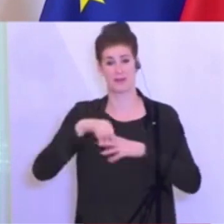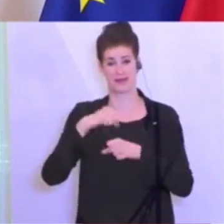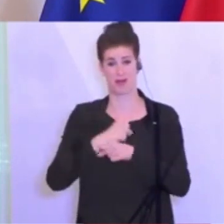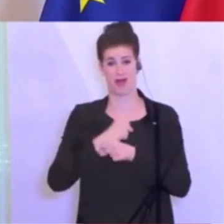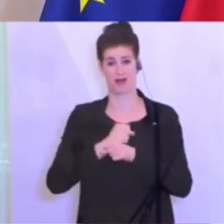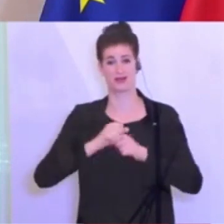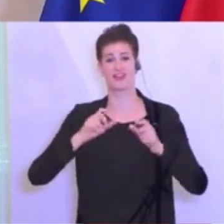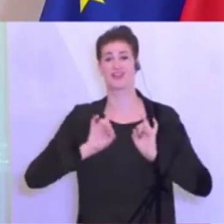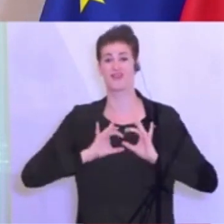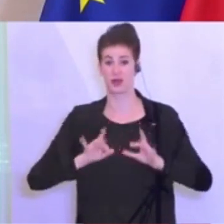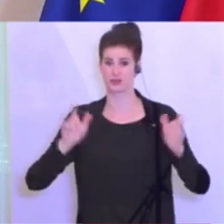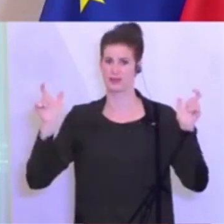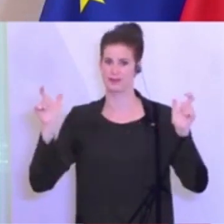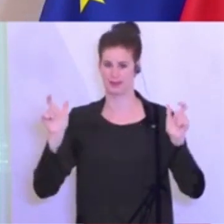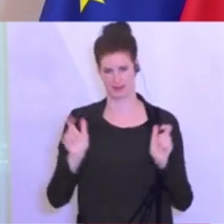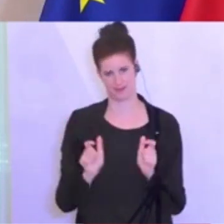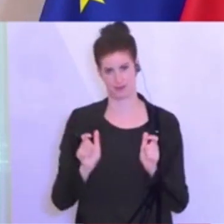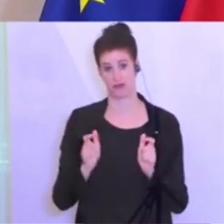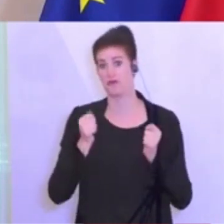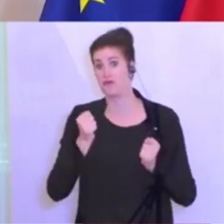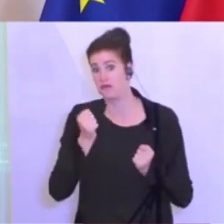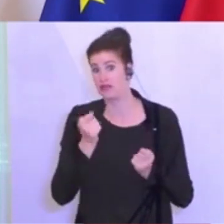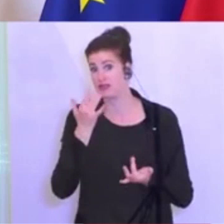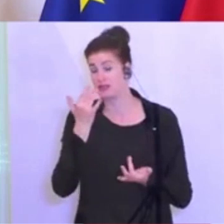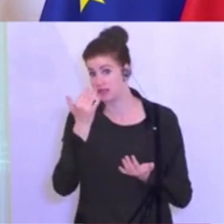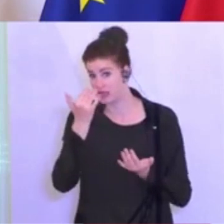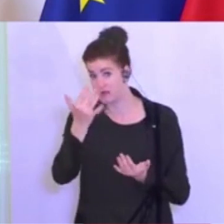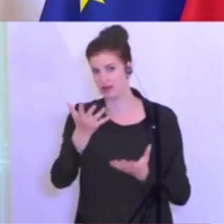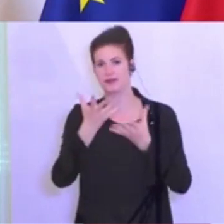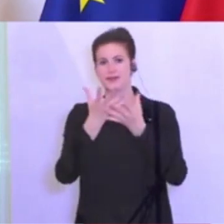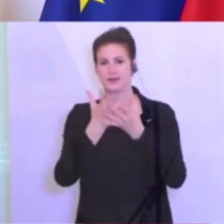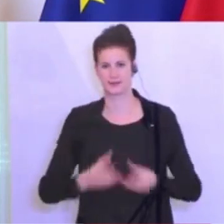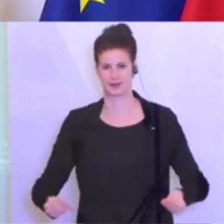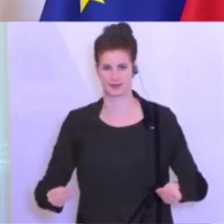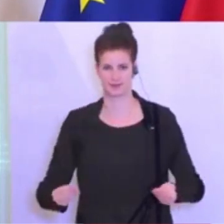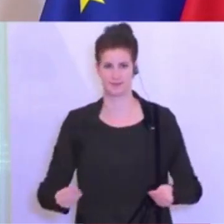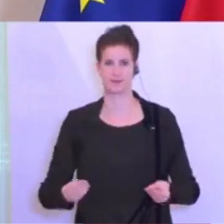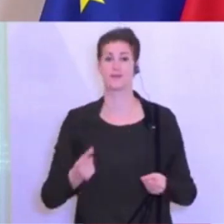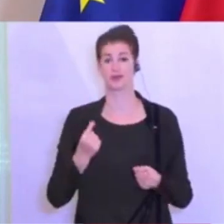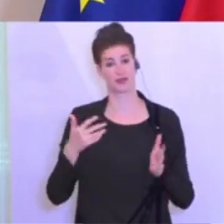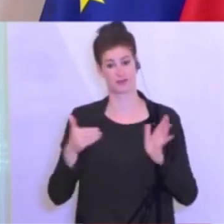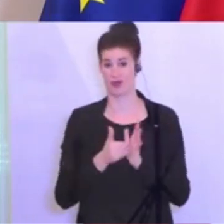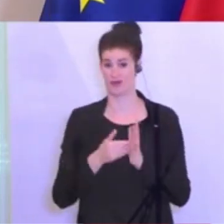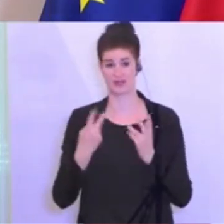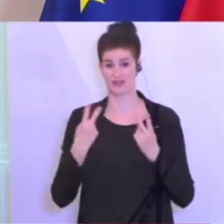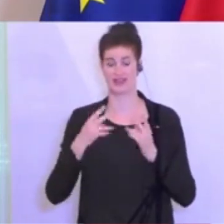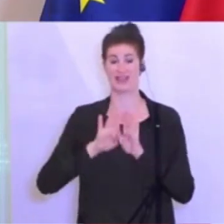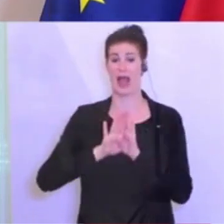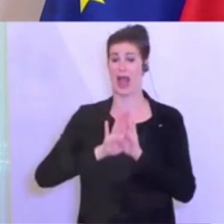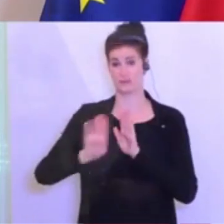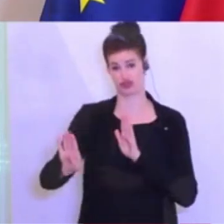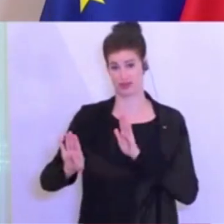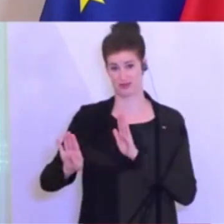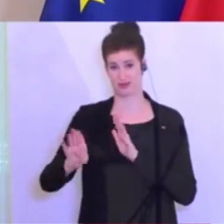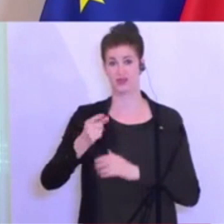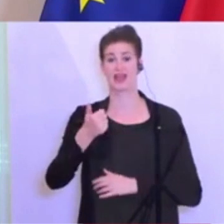hoffentlich auch bald tatsächlich verschwinden zu lassen. Das gelingt nur, wenn wir uns weiter an den Abstand halten, einhalten,